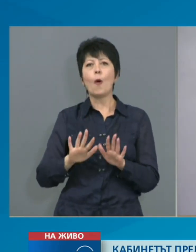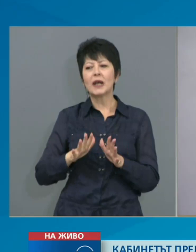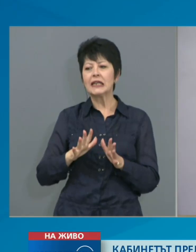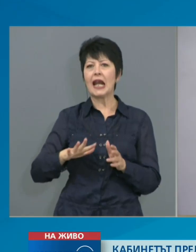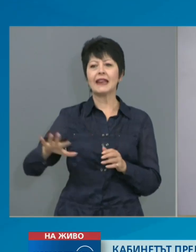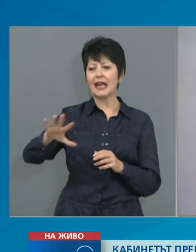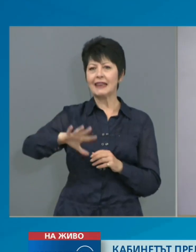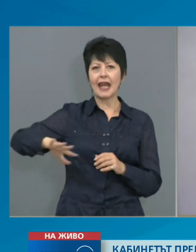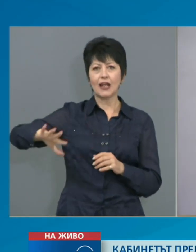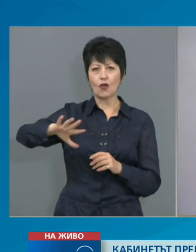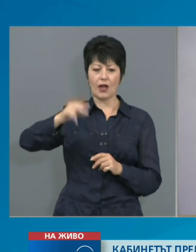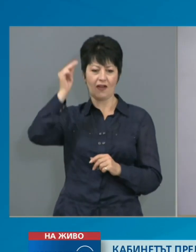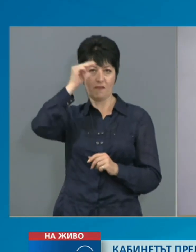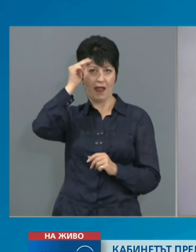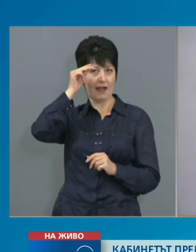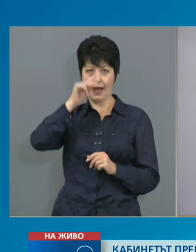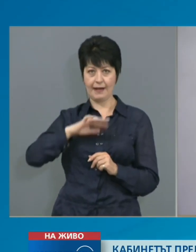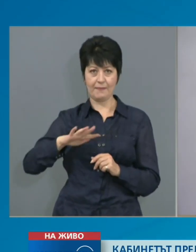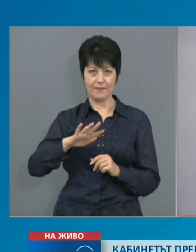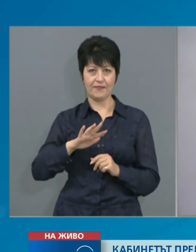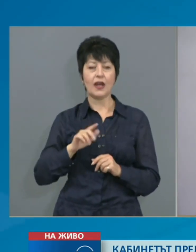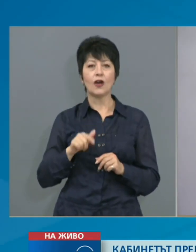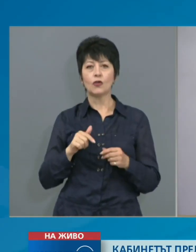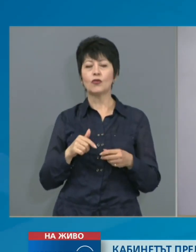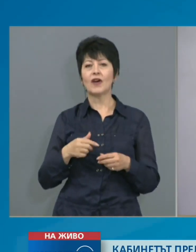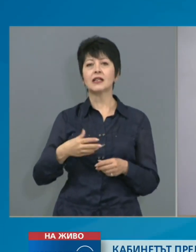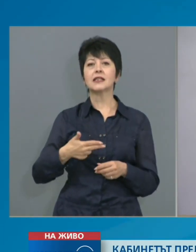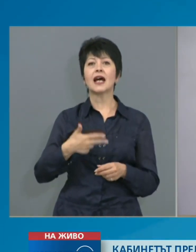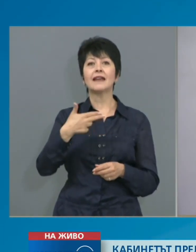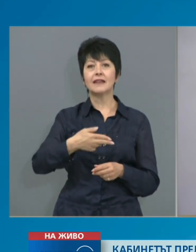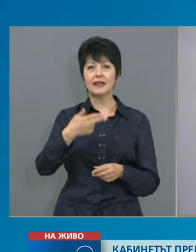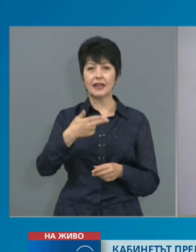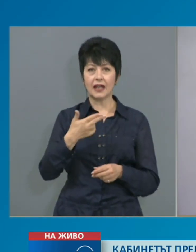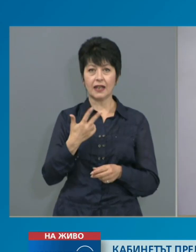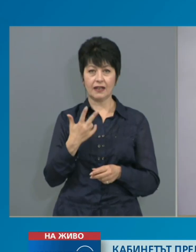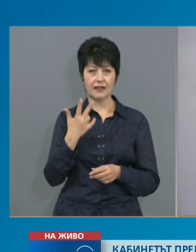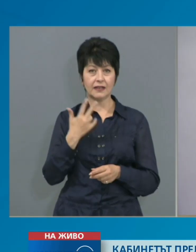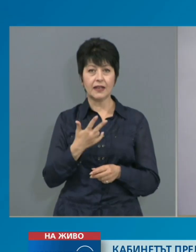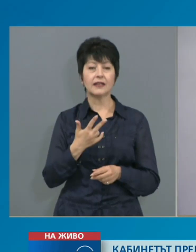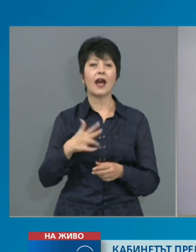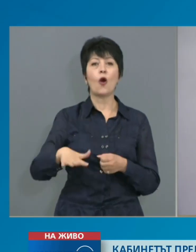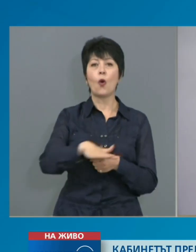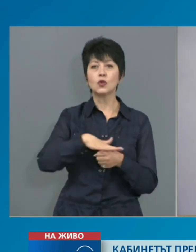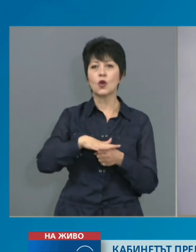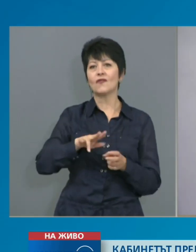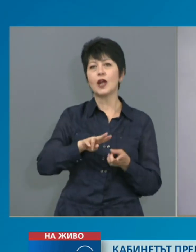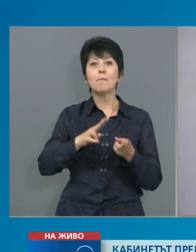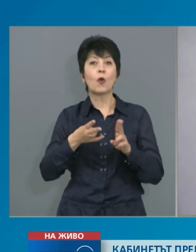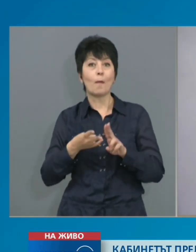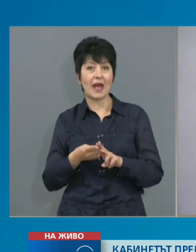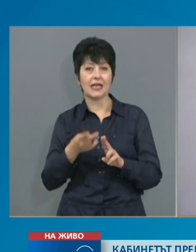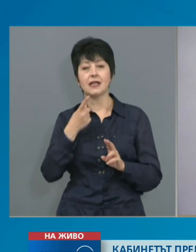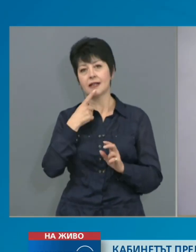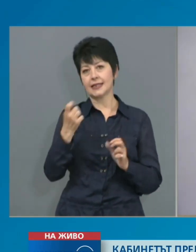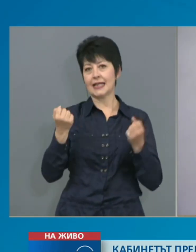от страната. Това са трите основни промени, които са в Закона за здравето и всъщност дават